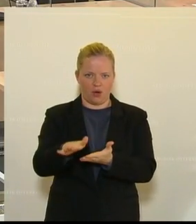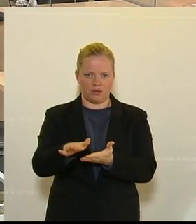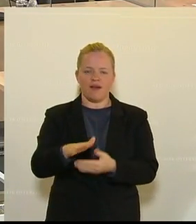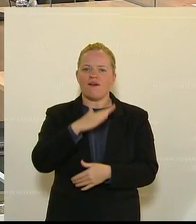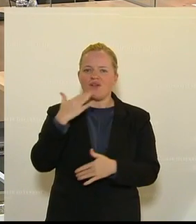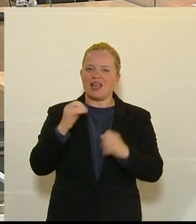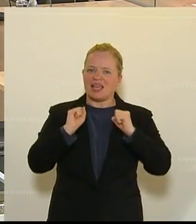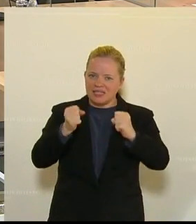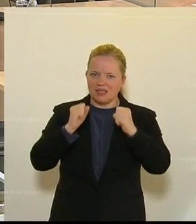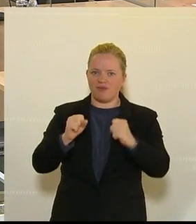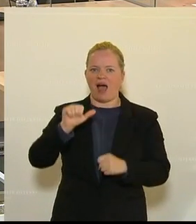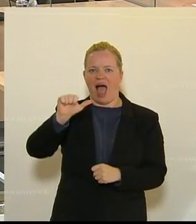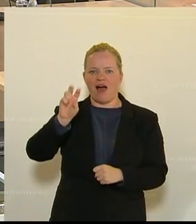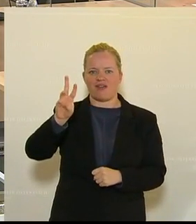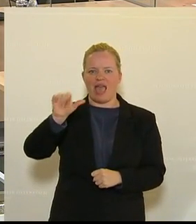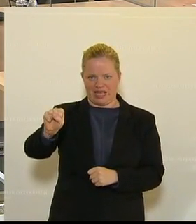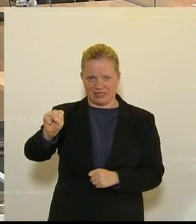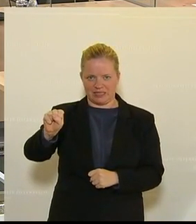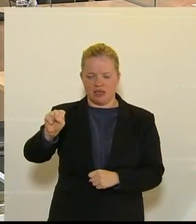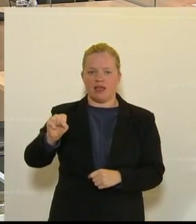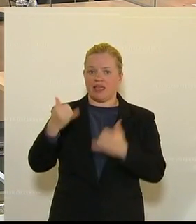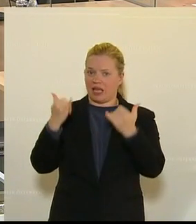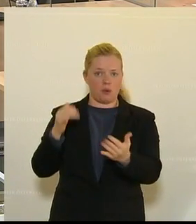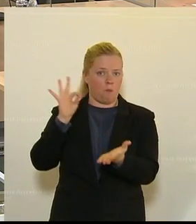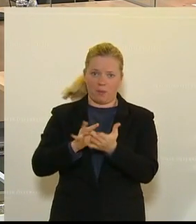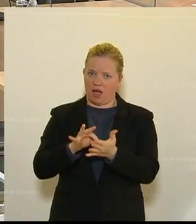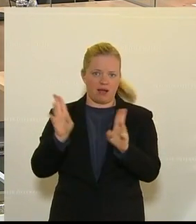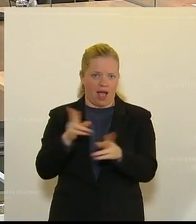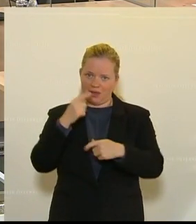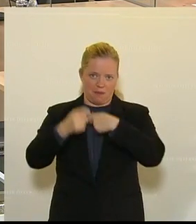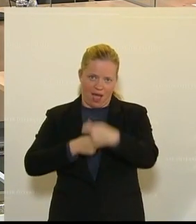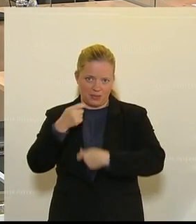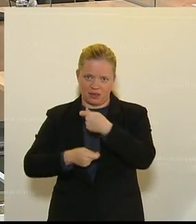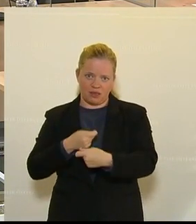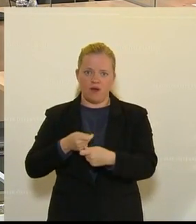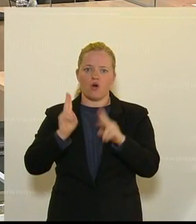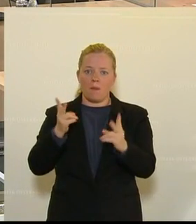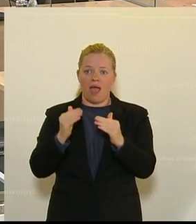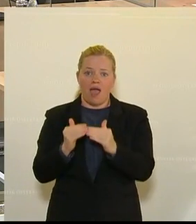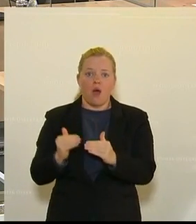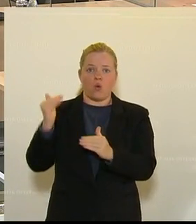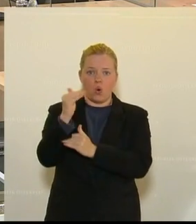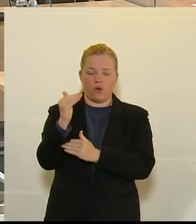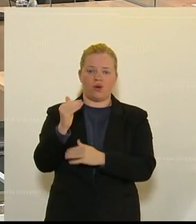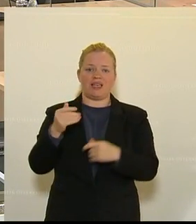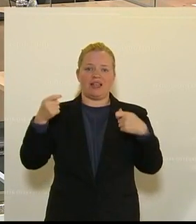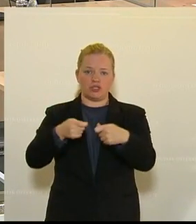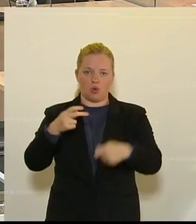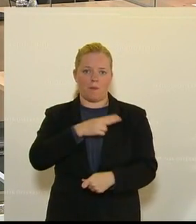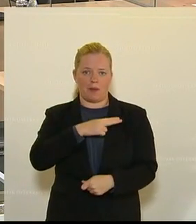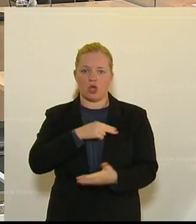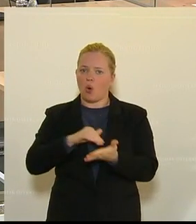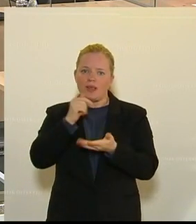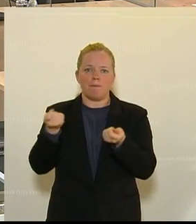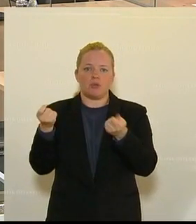Initiativen beim AWS, die derzeit nicht bearbeitet werden können, weil die angekündigte Erhöhung der Investitionsprämie noch